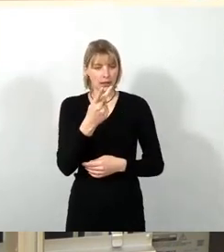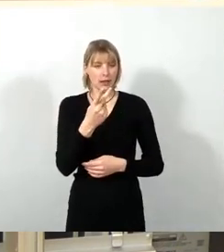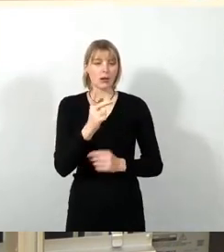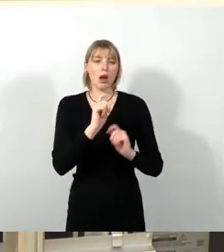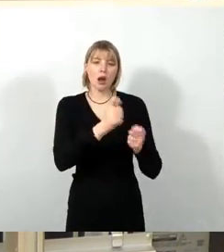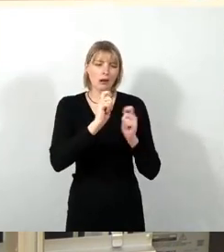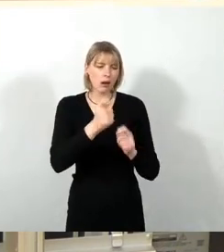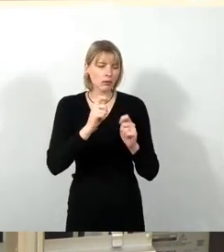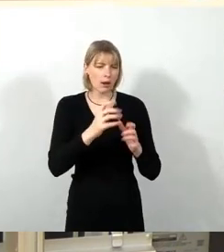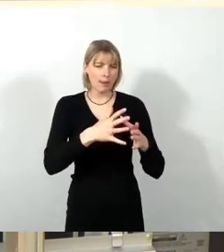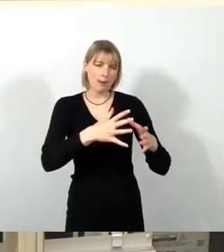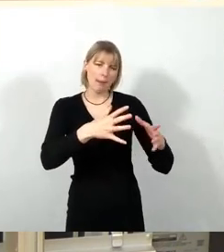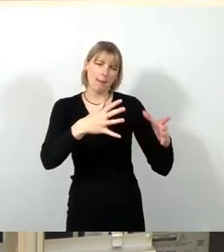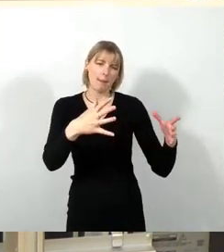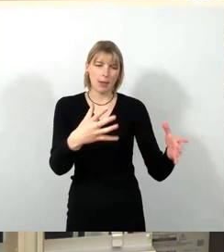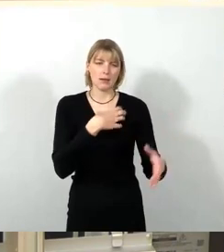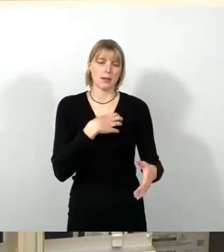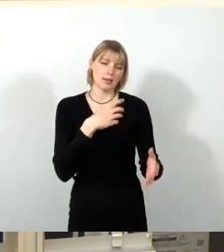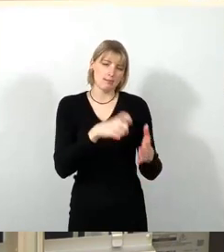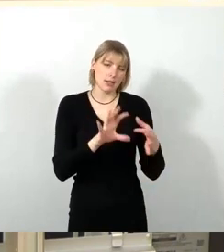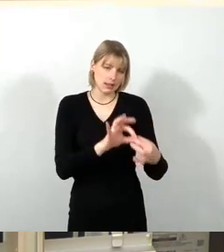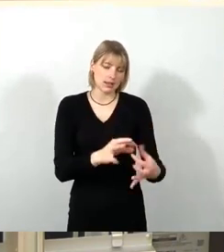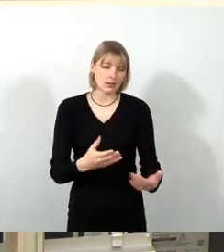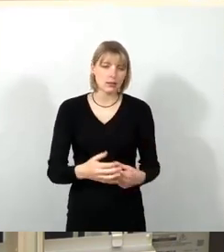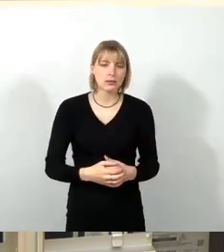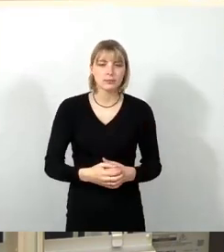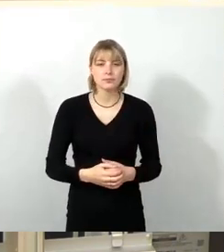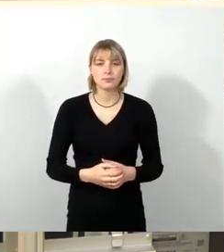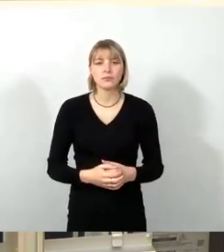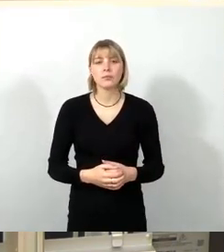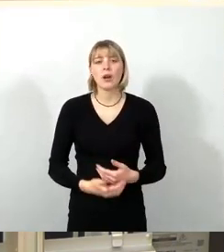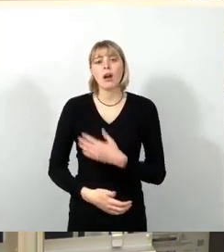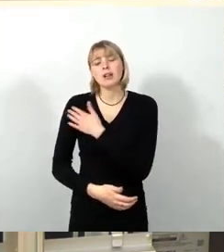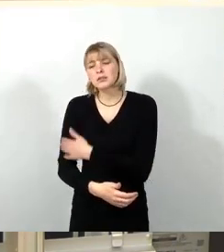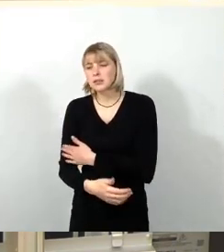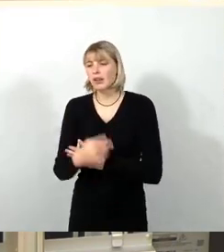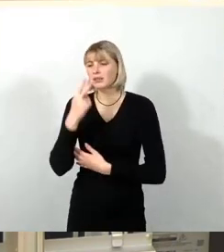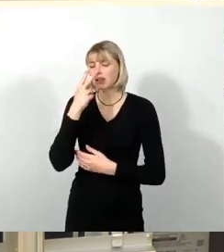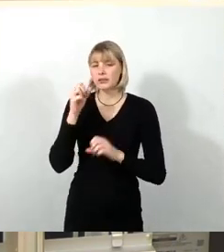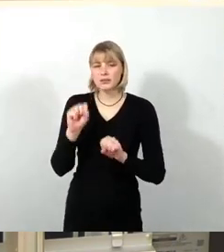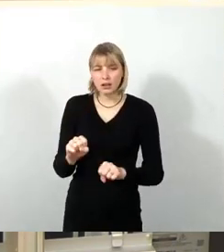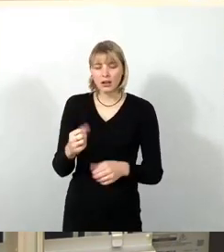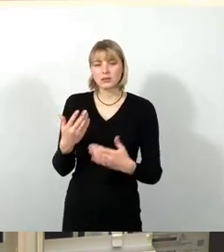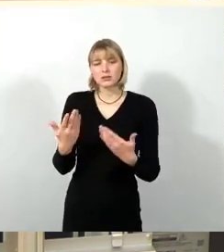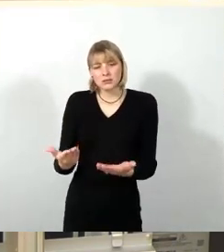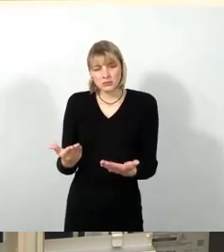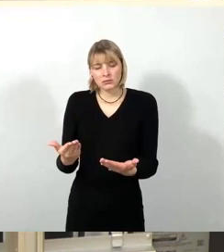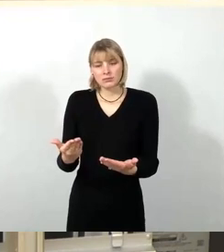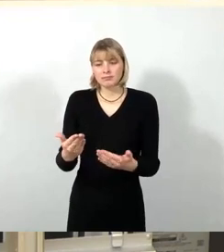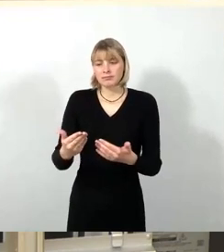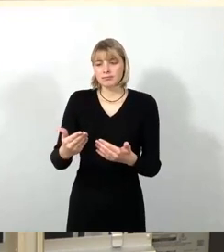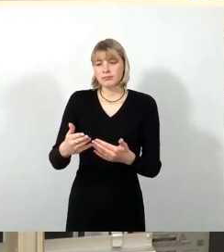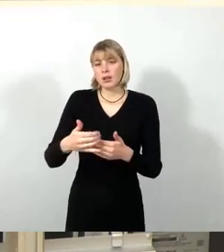im Dresdenpass. Und auf der anderen Seite sehen wir im Moment, und das wird uns auch noch die nächsten Jahre durchaus